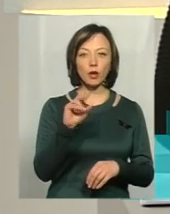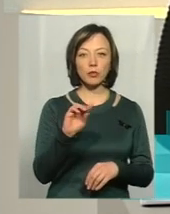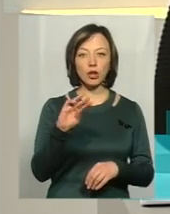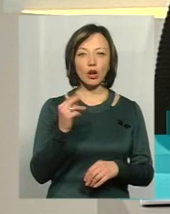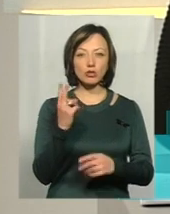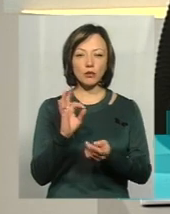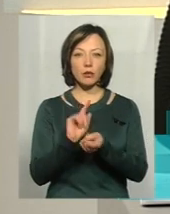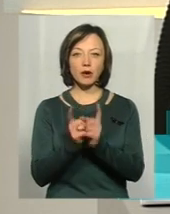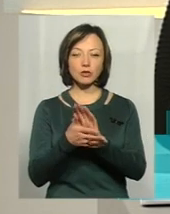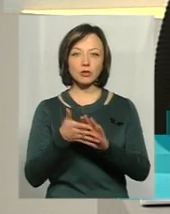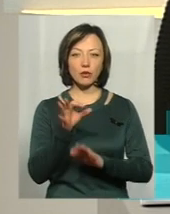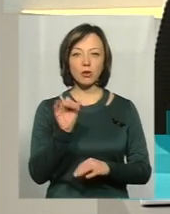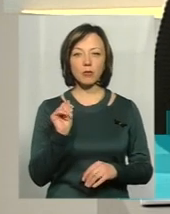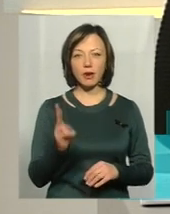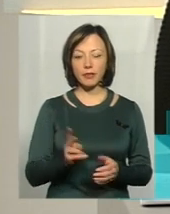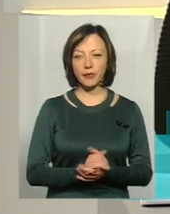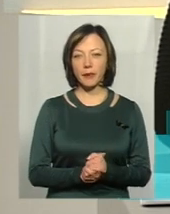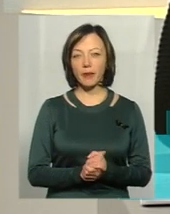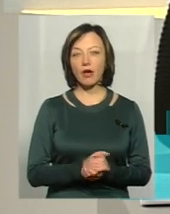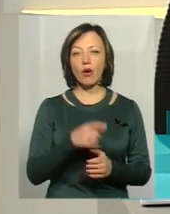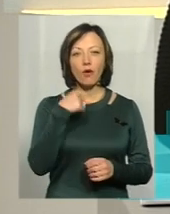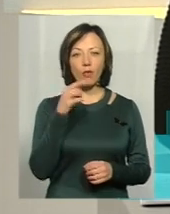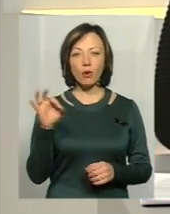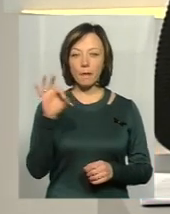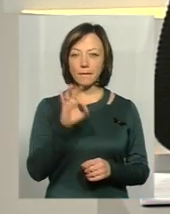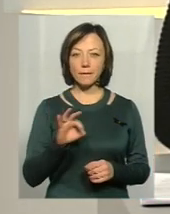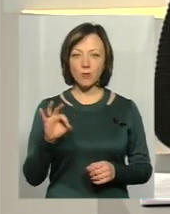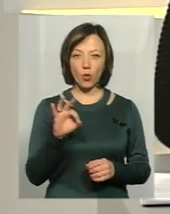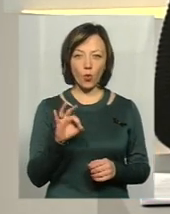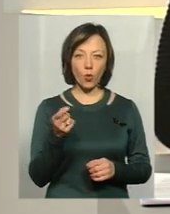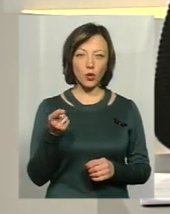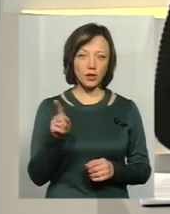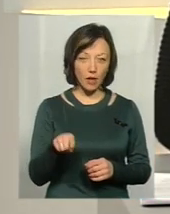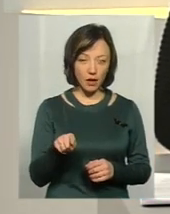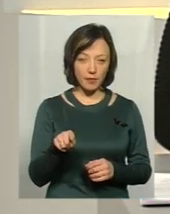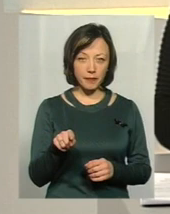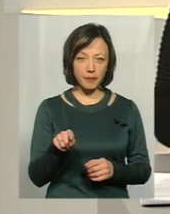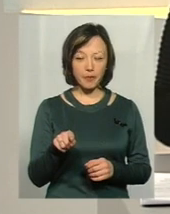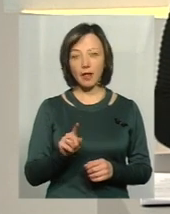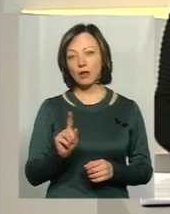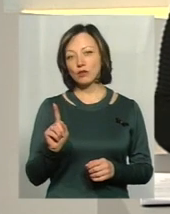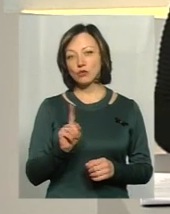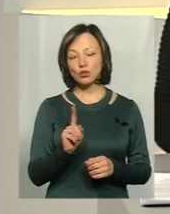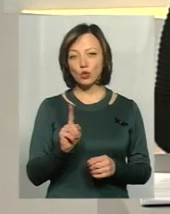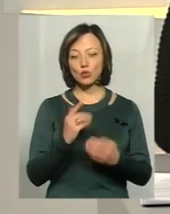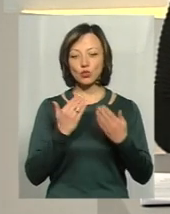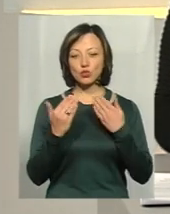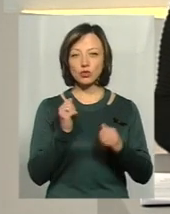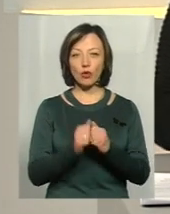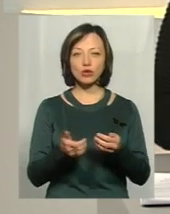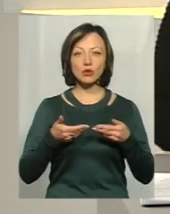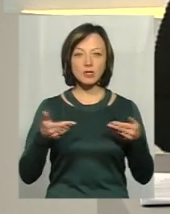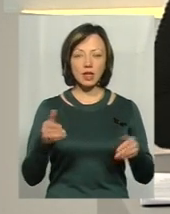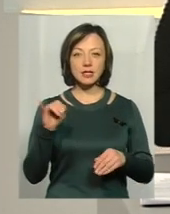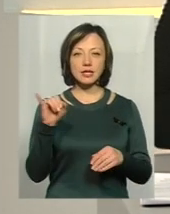мітрашко, переклад на мову жестів Ольга Рибак. Говоримо сьогодні про те, що стосується кожного з нас